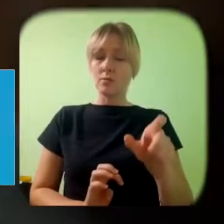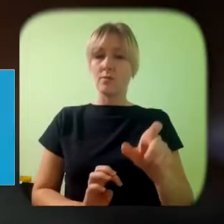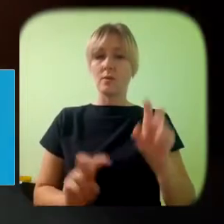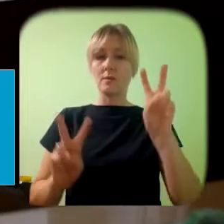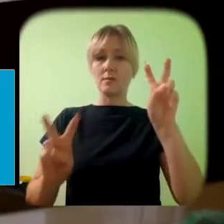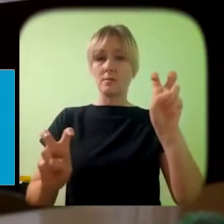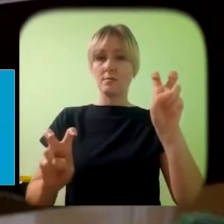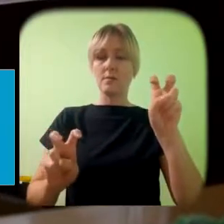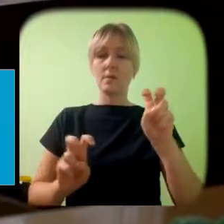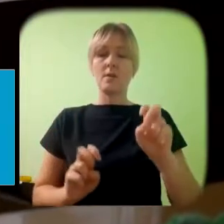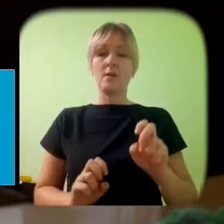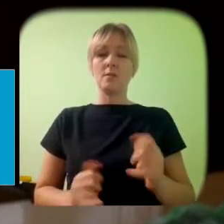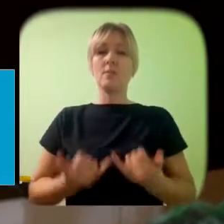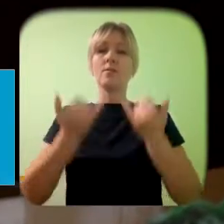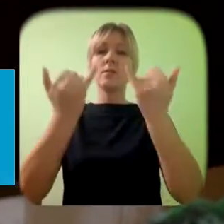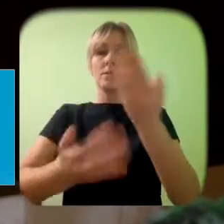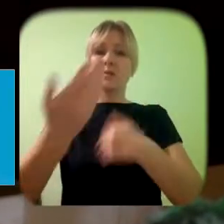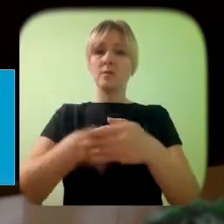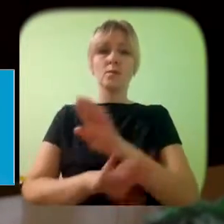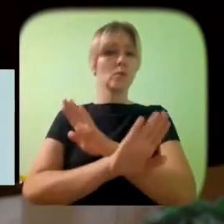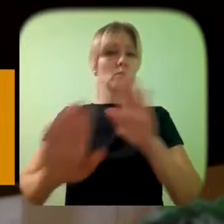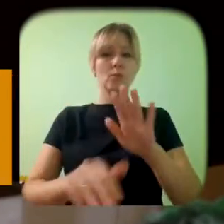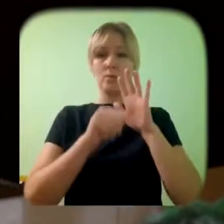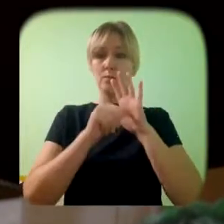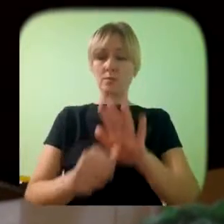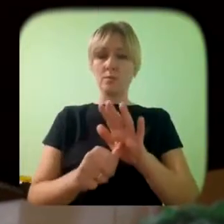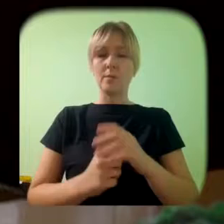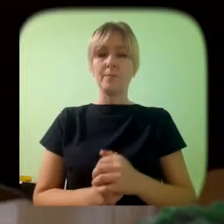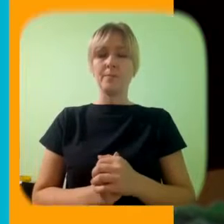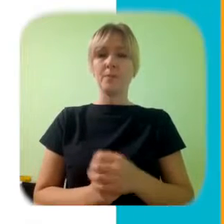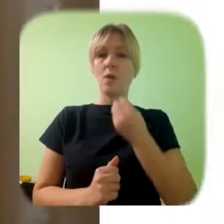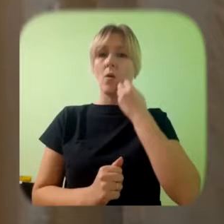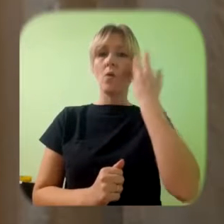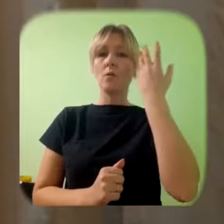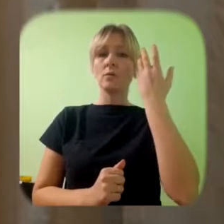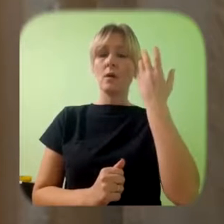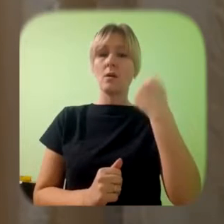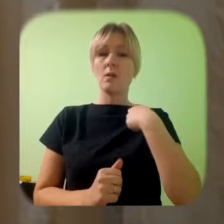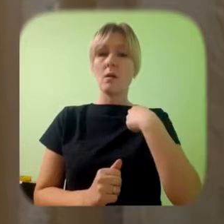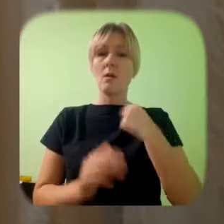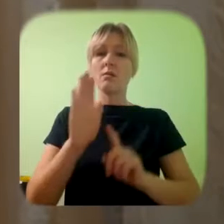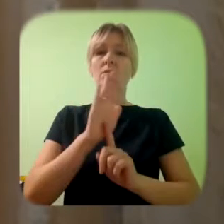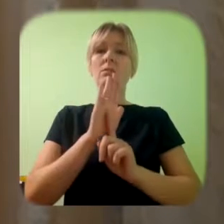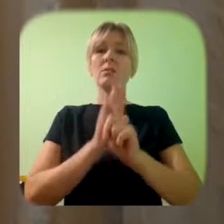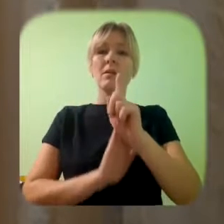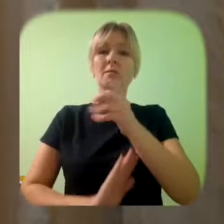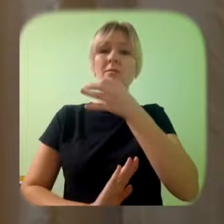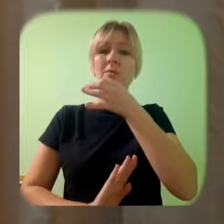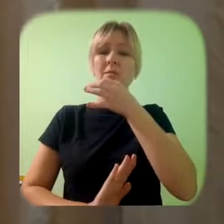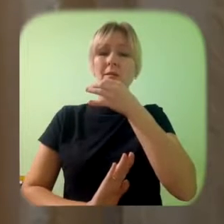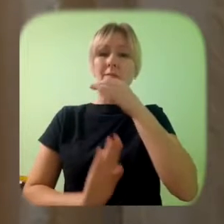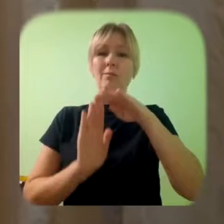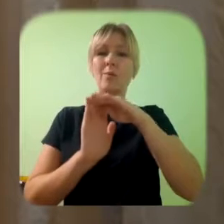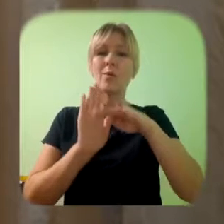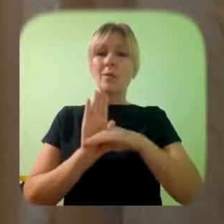dizabilitatea, nu și violența. Implementat de Asociația Obștească Motivație. Până a participat la treninguri,